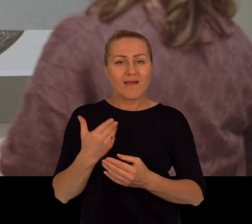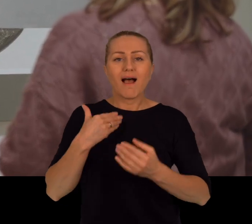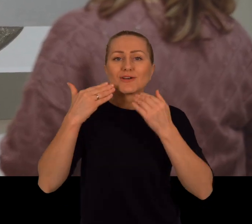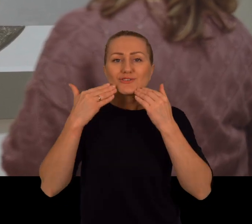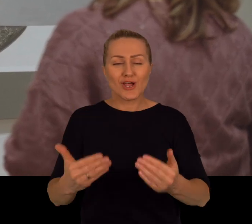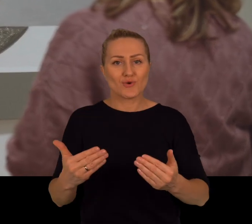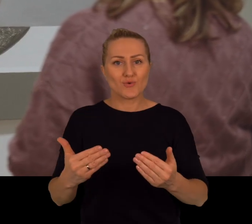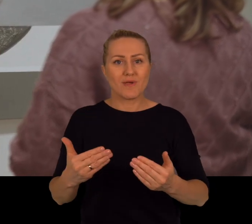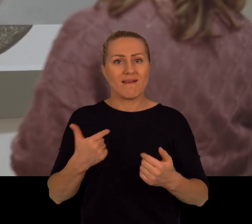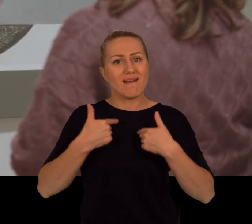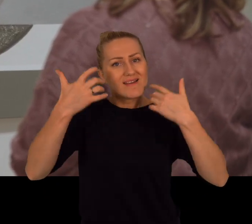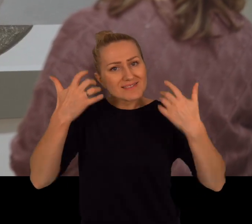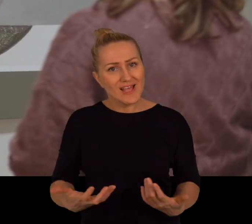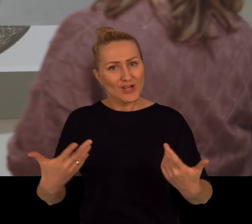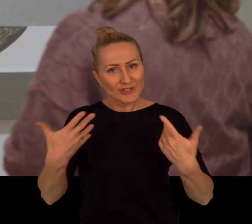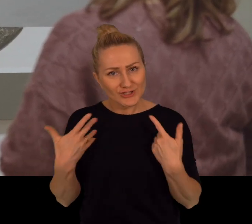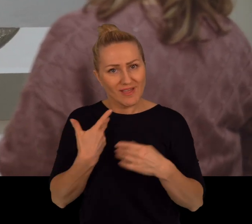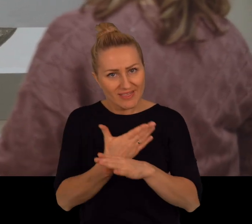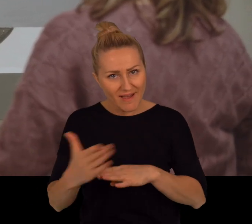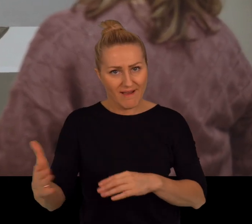chcesz żyć.